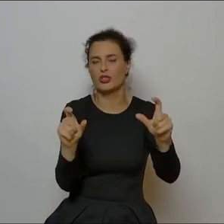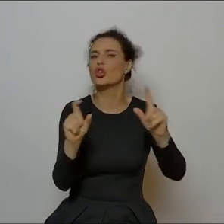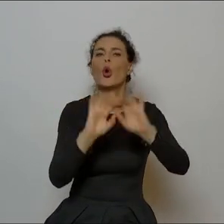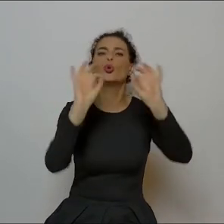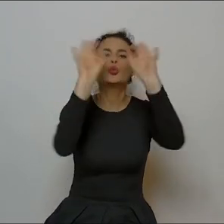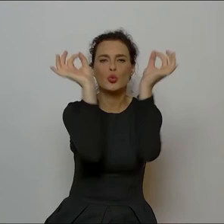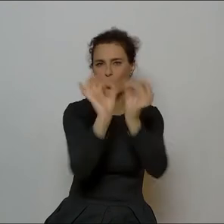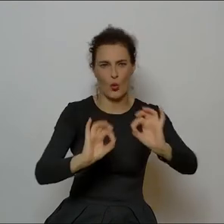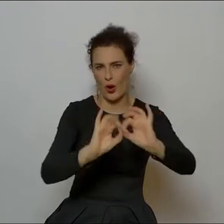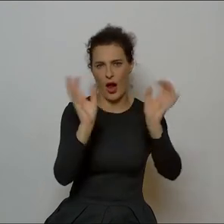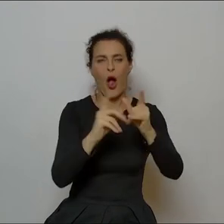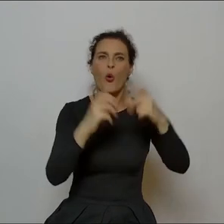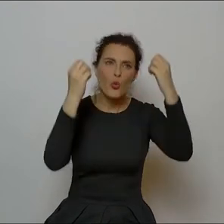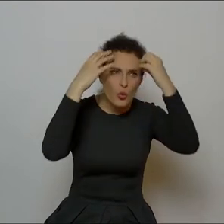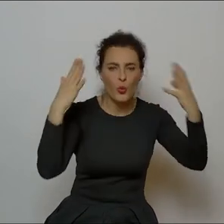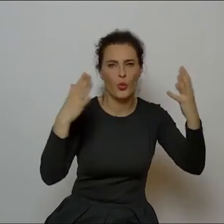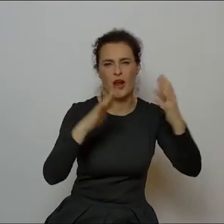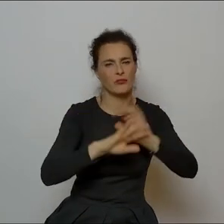sztukę, to już w ogóle kultura